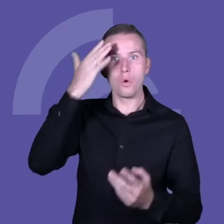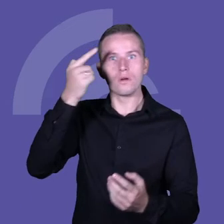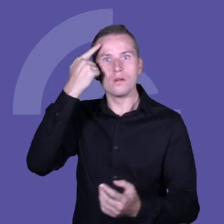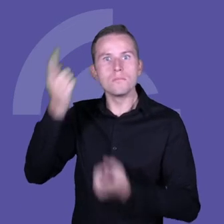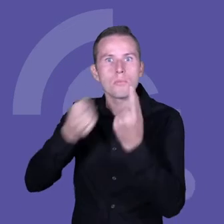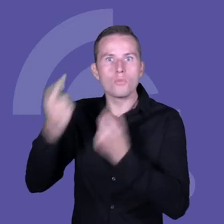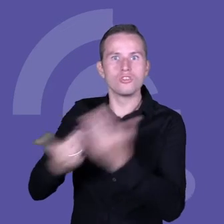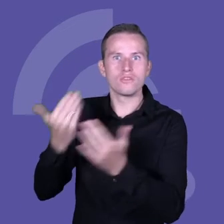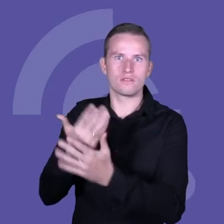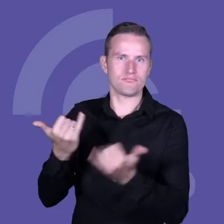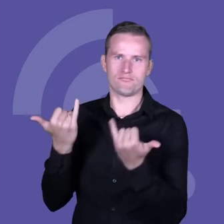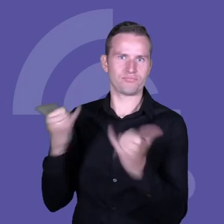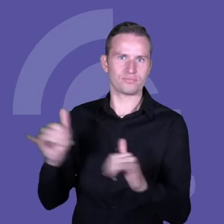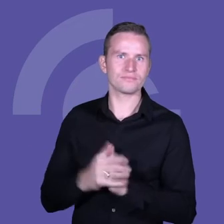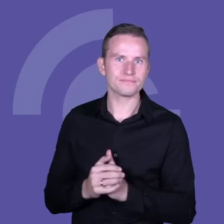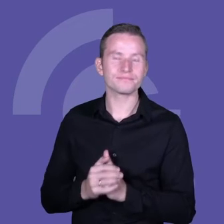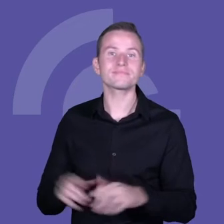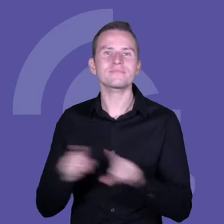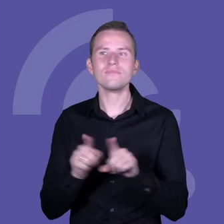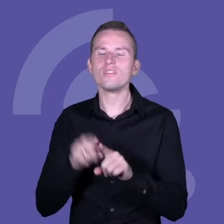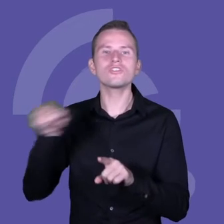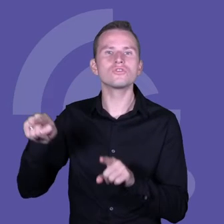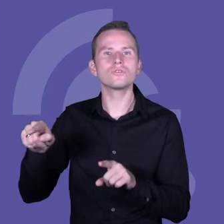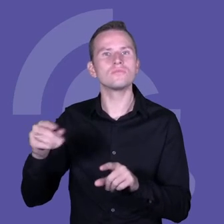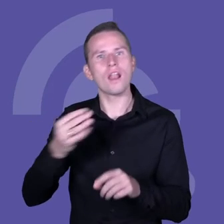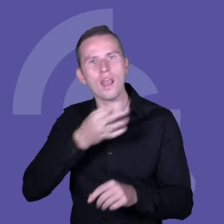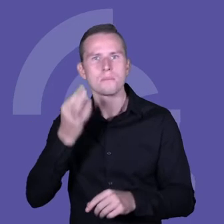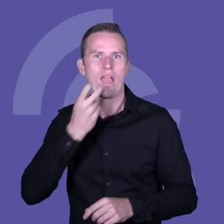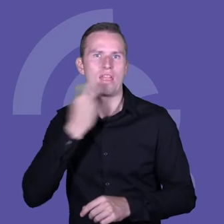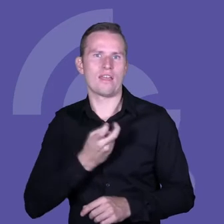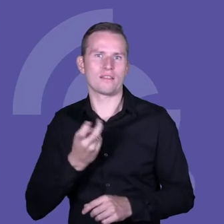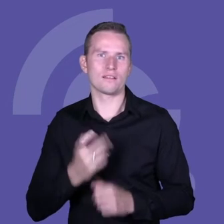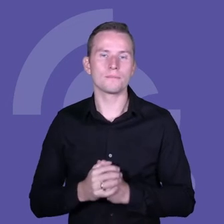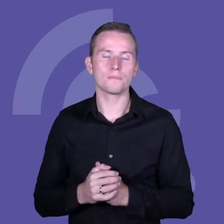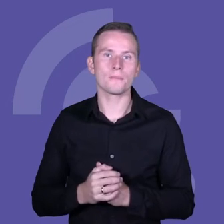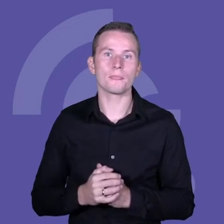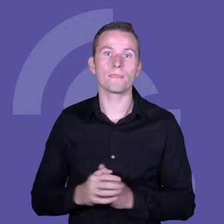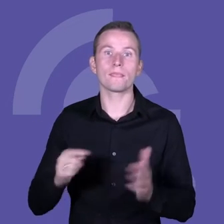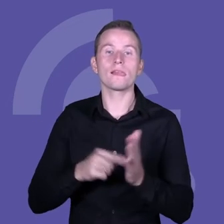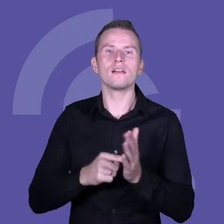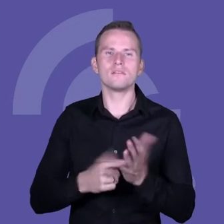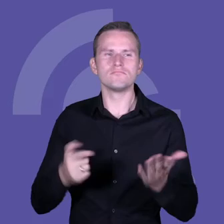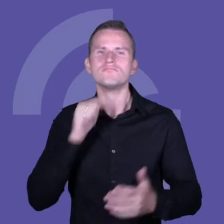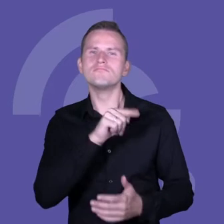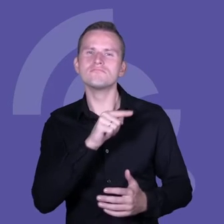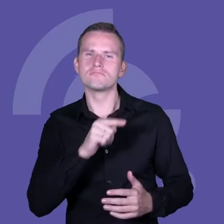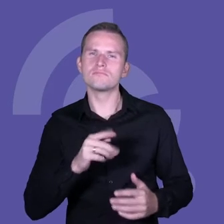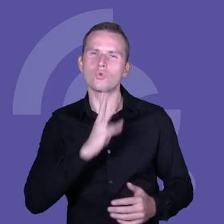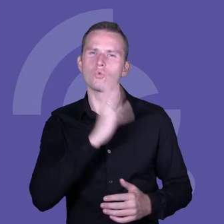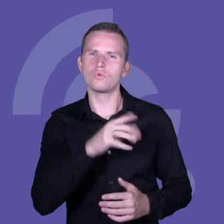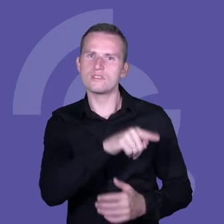efektywne energetycznie. Cel był taki postawiony przez rząd amerykański, żeby ten